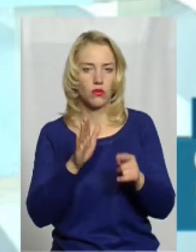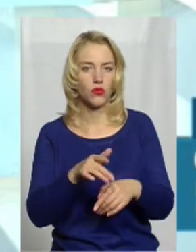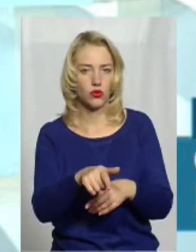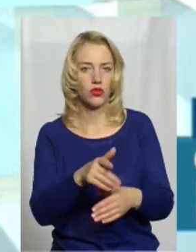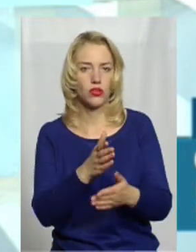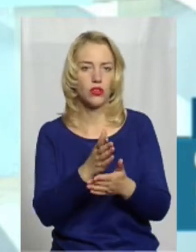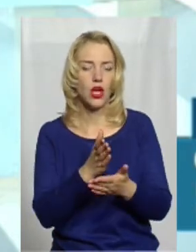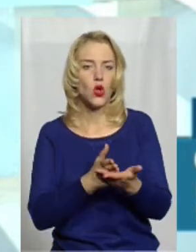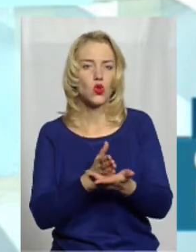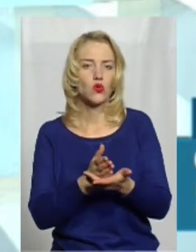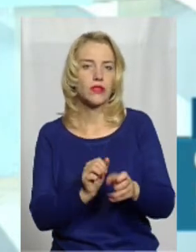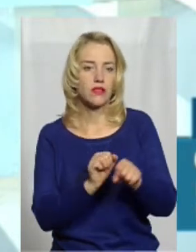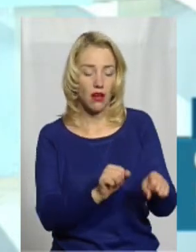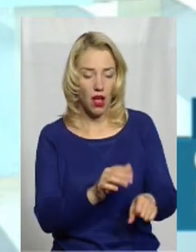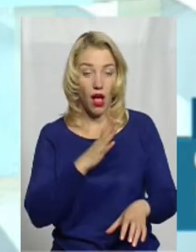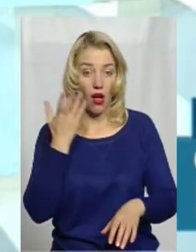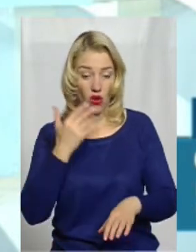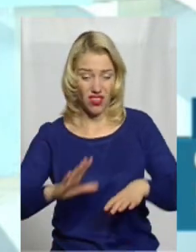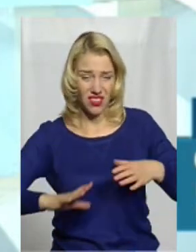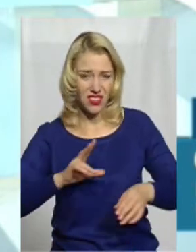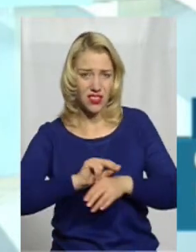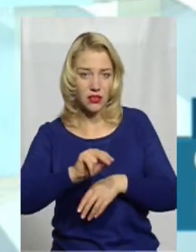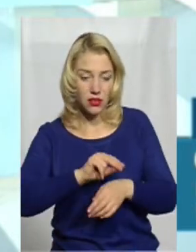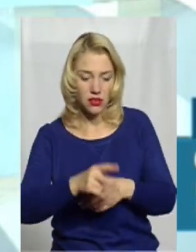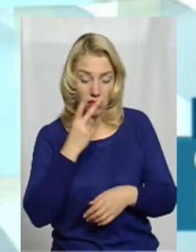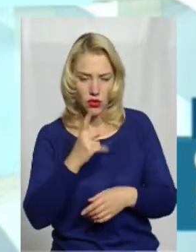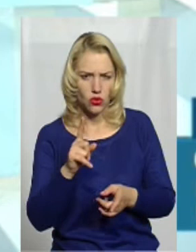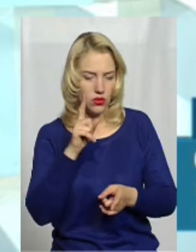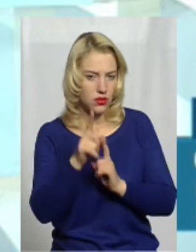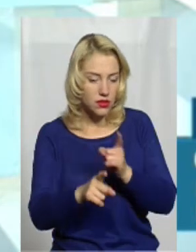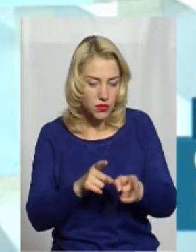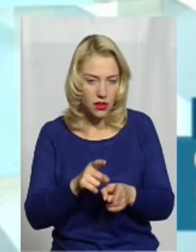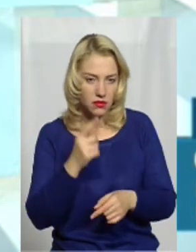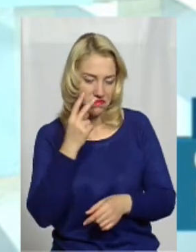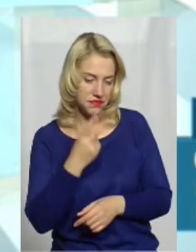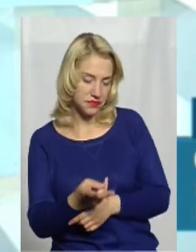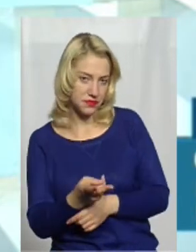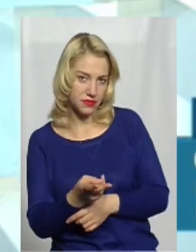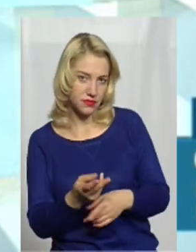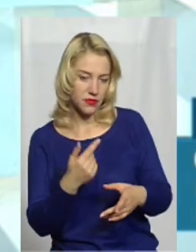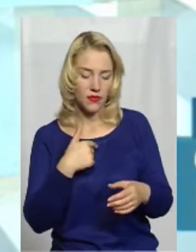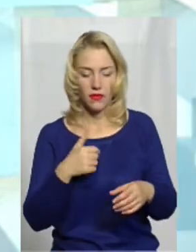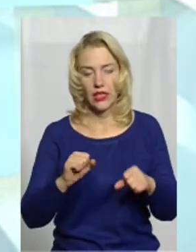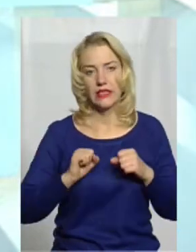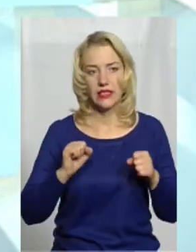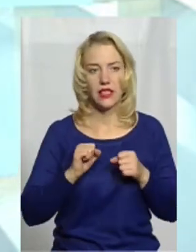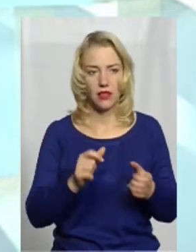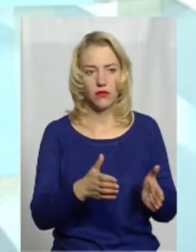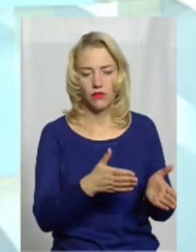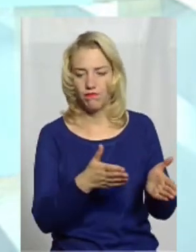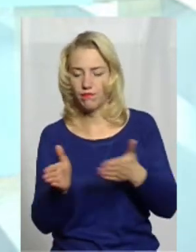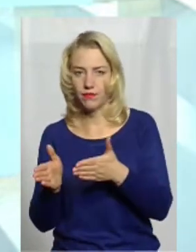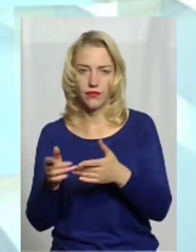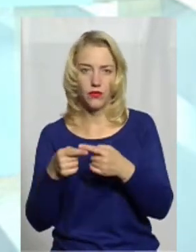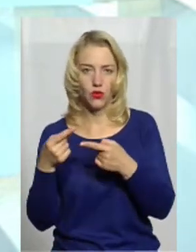А під час дресурування змінилось щось. І ми тоді намагаємось пристосувати його в інших напрямках.